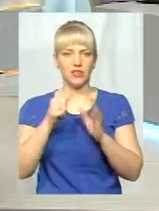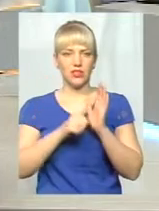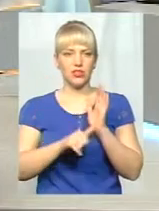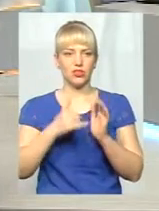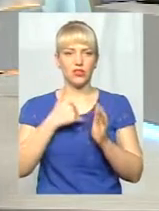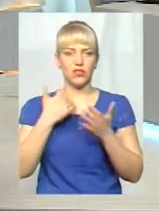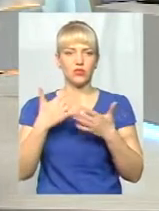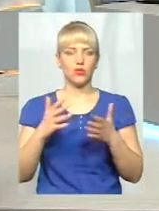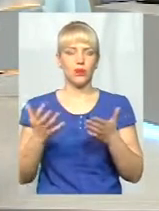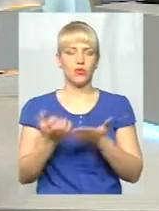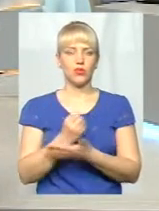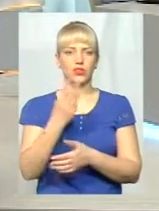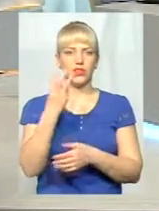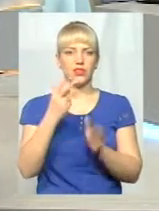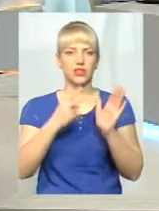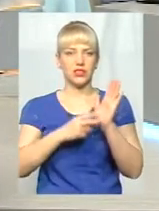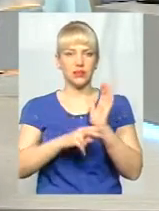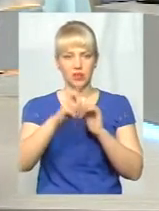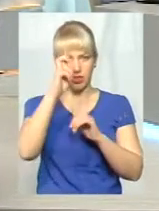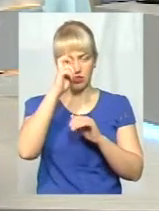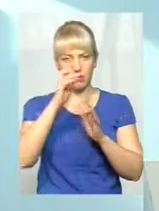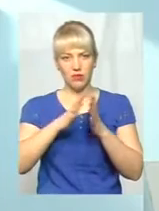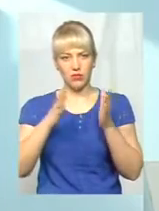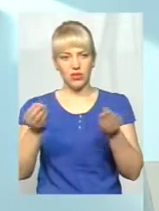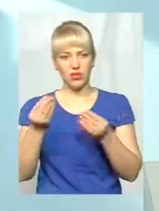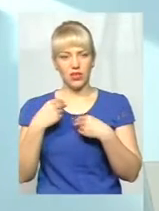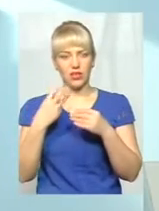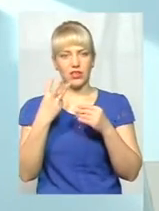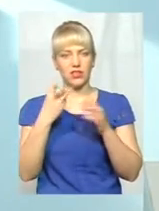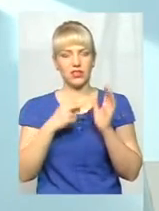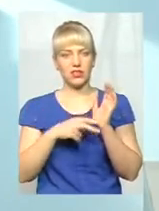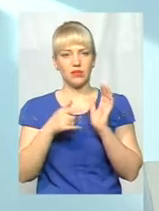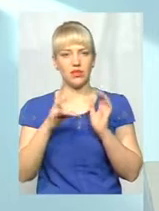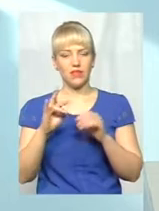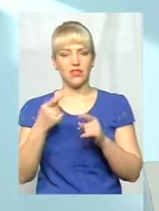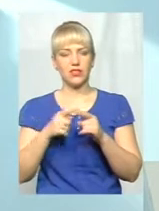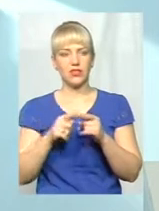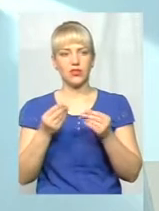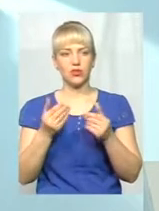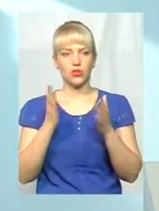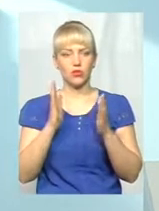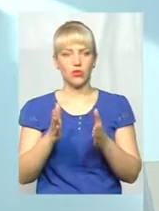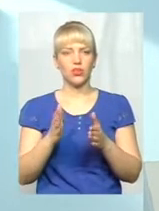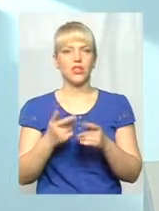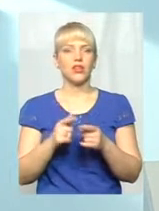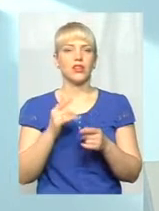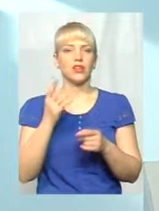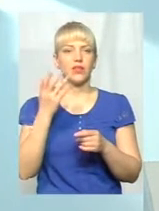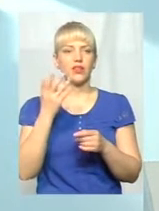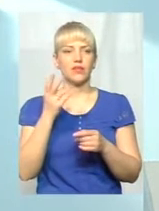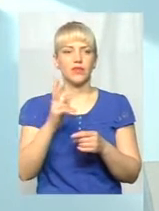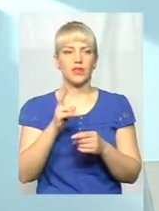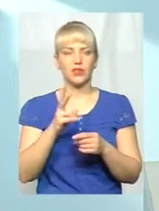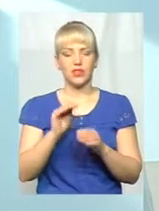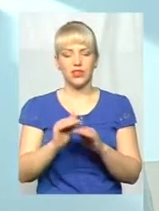вийшло 370. Тобто держава більше вже дала 370 гривень. Але ці кошти будуть ще більше, бо є діти, де якусь цін більше, і